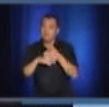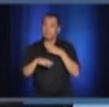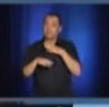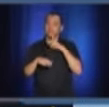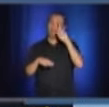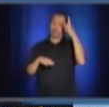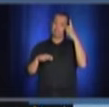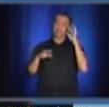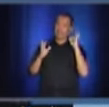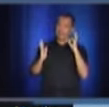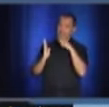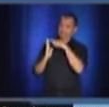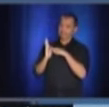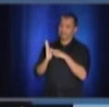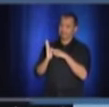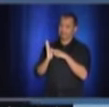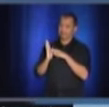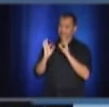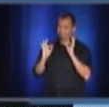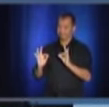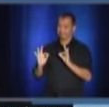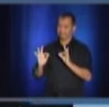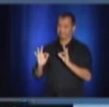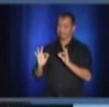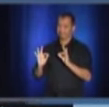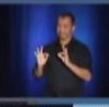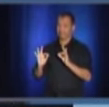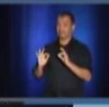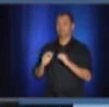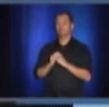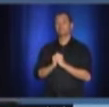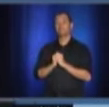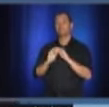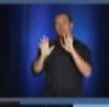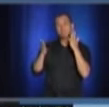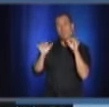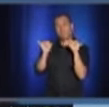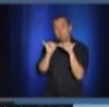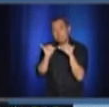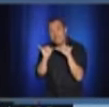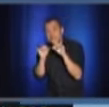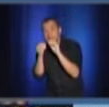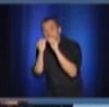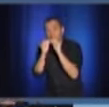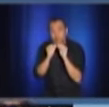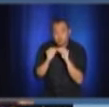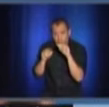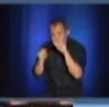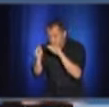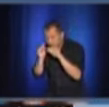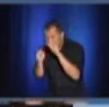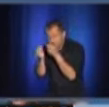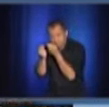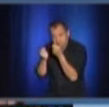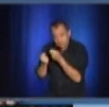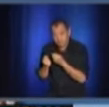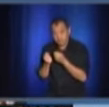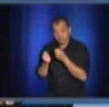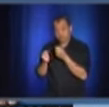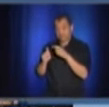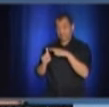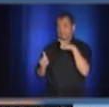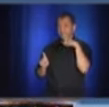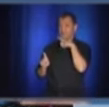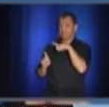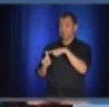permettent pas d'avoir nécessairement une très grande volumétrie. Ça fait qu'on est en train de faire l'analyse, mais vous avez raison aussi, puis je pense que le ministre va nous le dire,